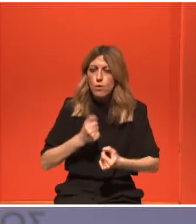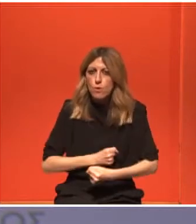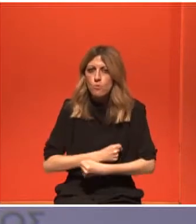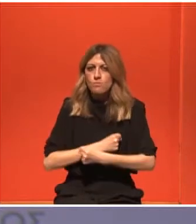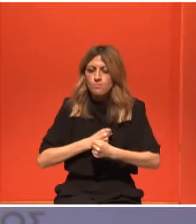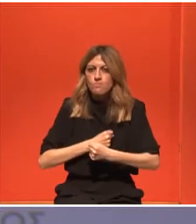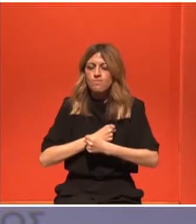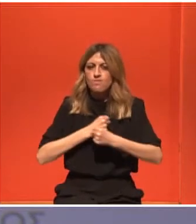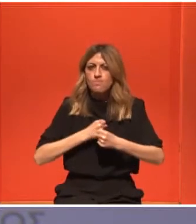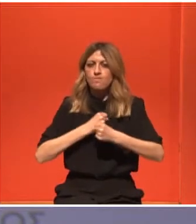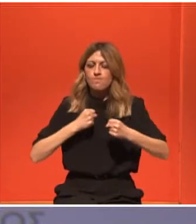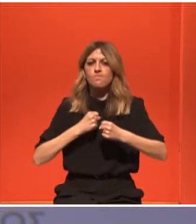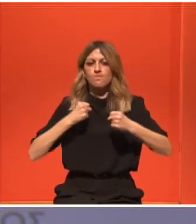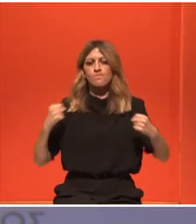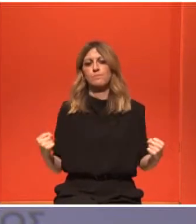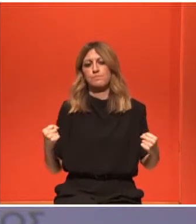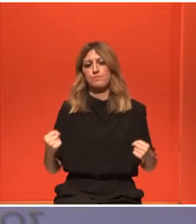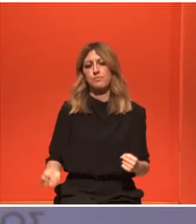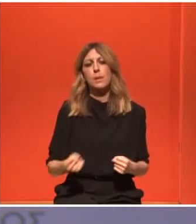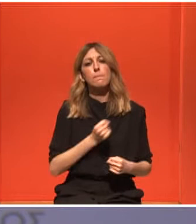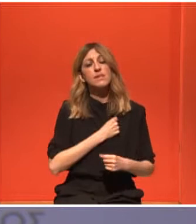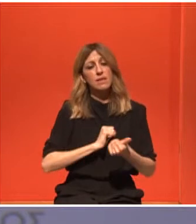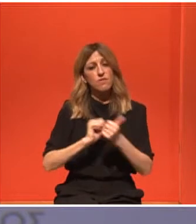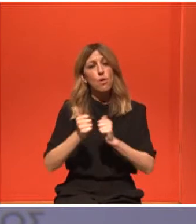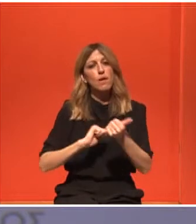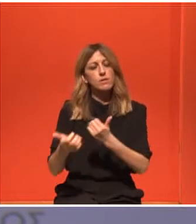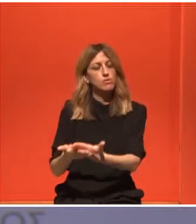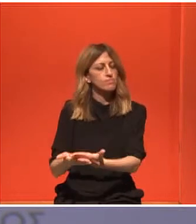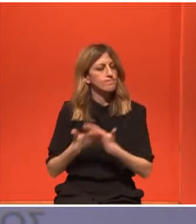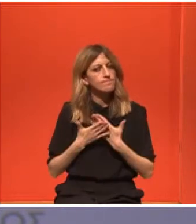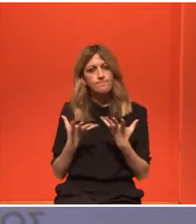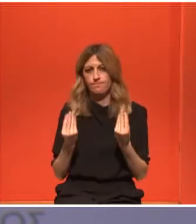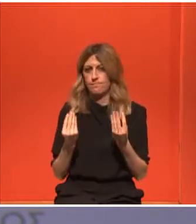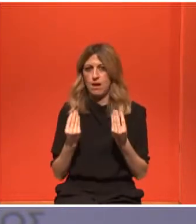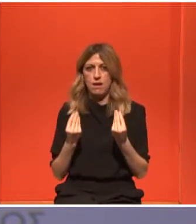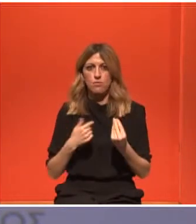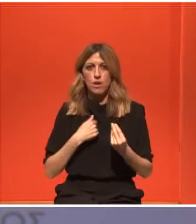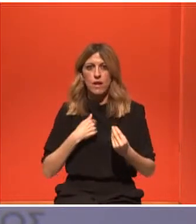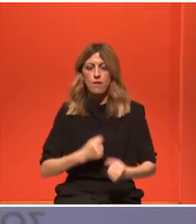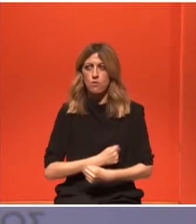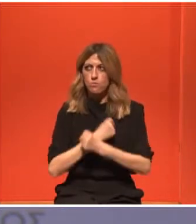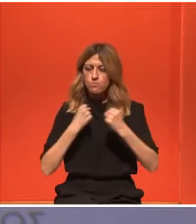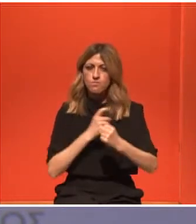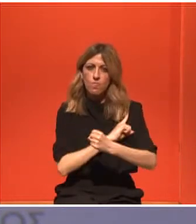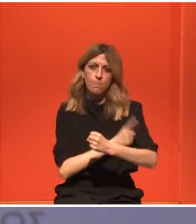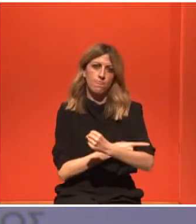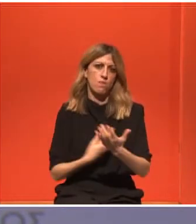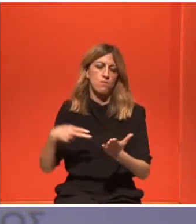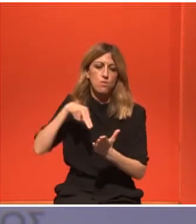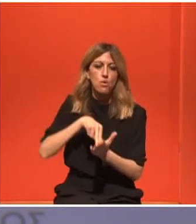Πιστεύω ότι ο αθλητισμός με βοήθησε πάρα πολύ να σταθώ δυνατή και ένα βγω και πιο δυνατή από όλο αυτό.